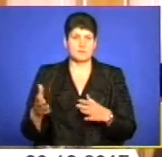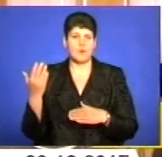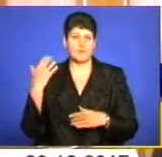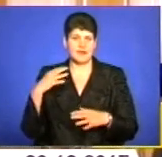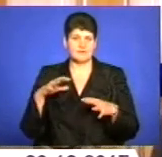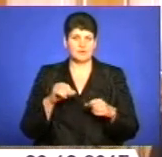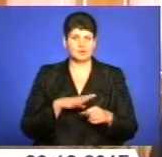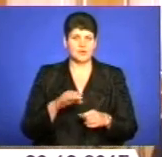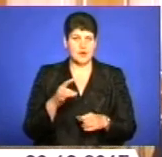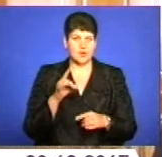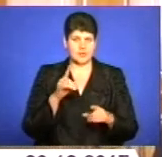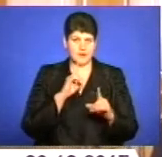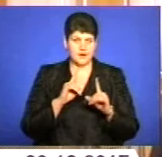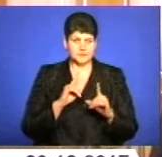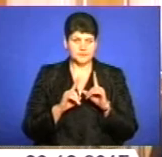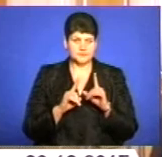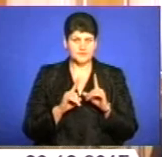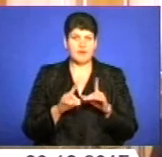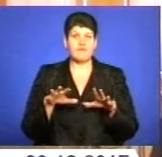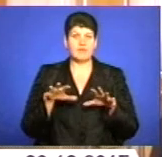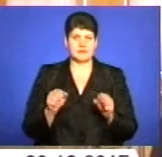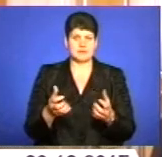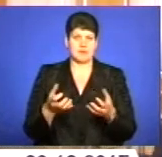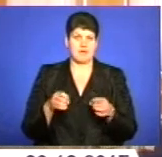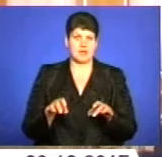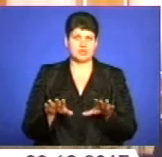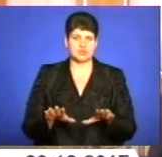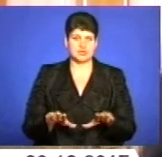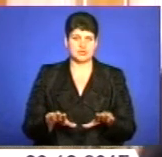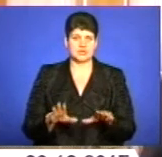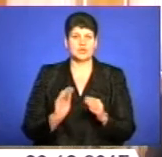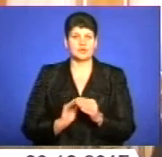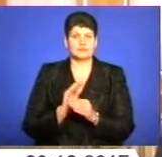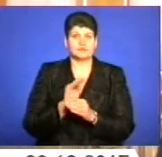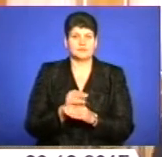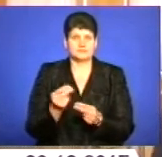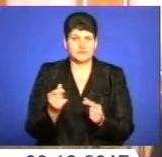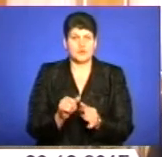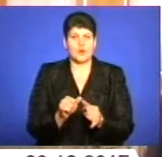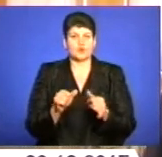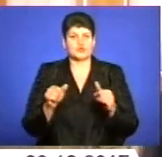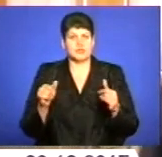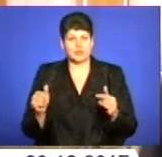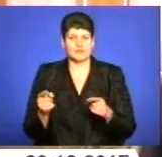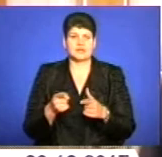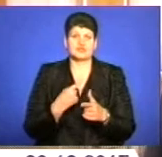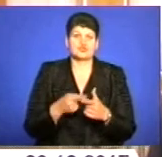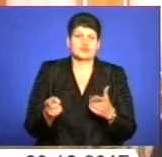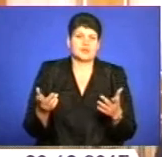була районна рада. Все ж таки, власник приймає рішення, чи дофінансовувати, чи розширювати, чи